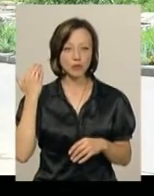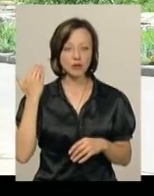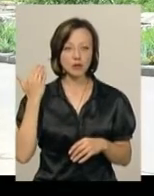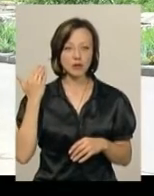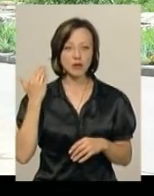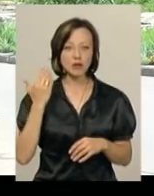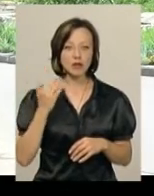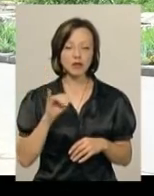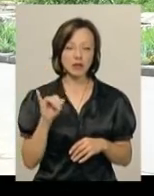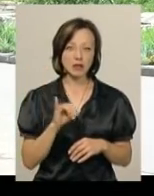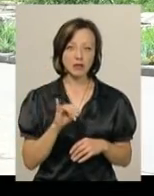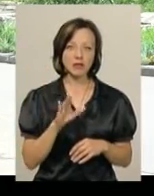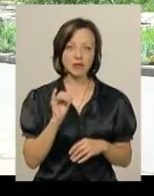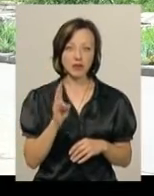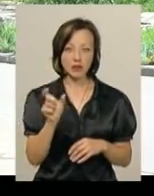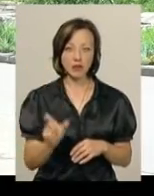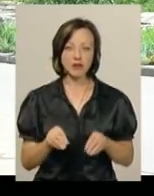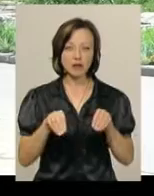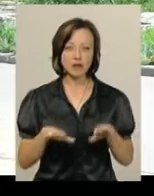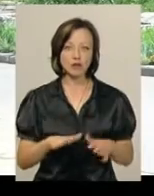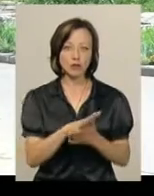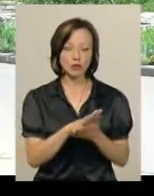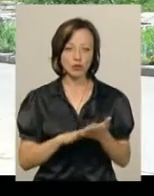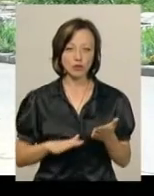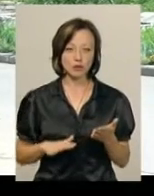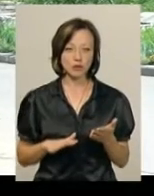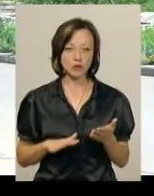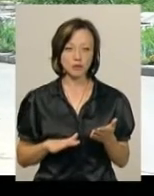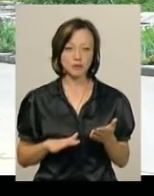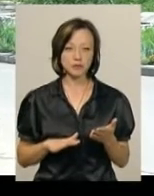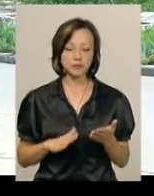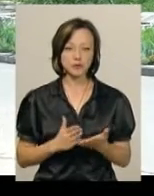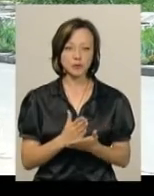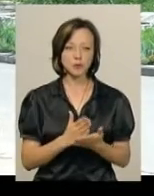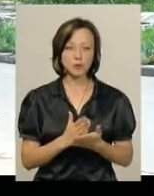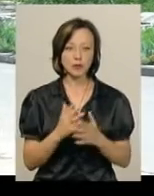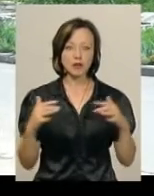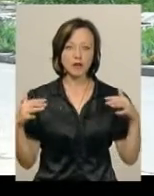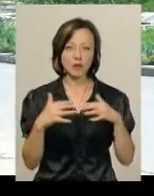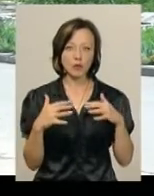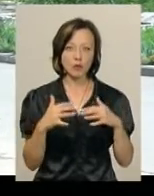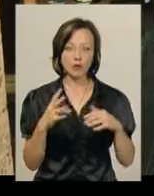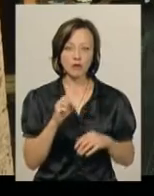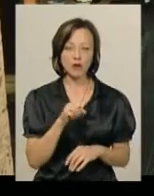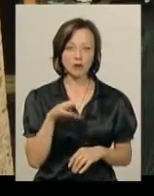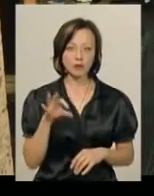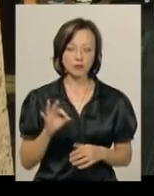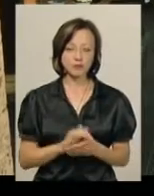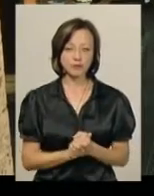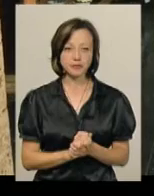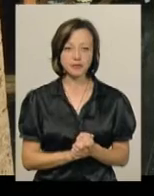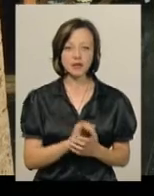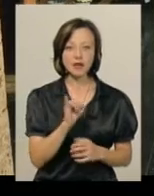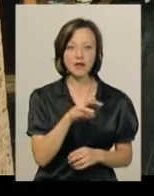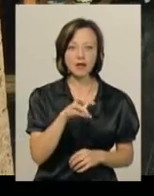стройчна служба. І він вирішив продовжити піти на фронт в АТО». Іван Мельник